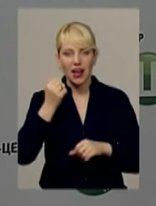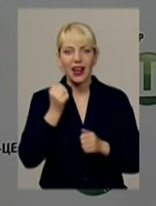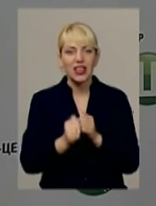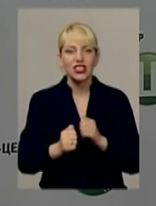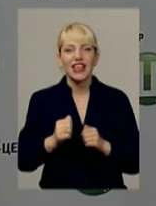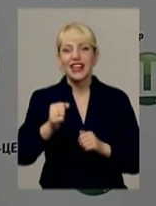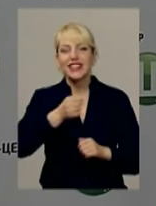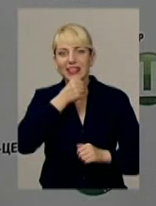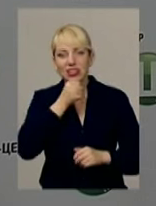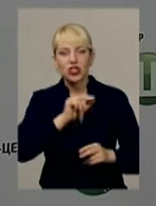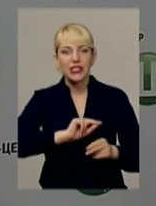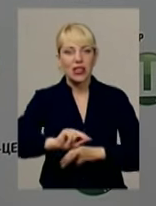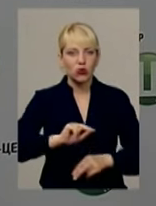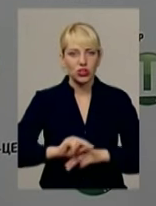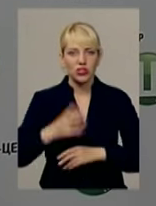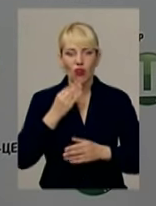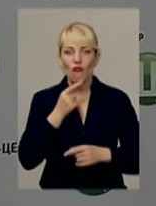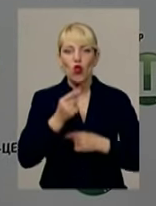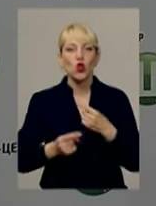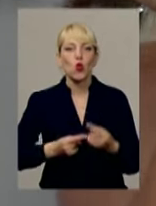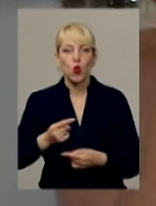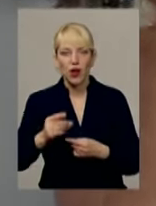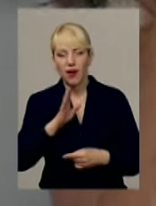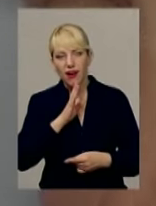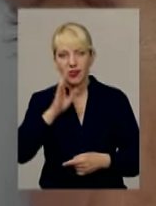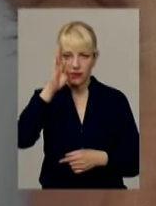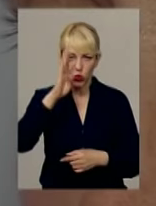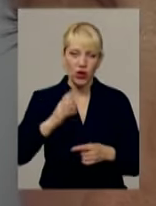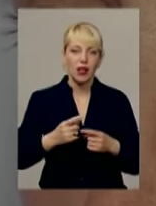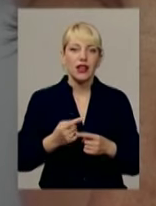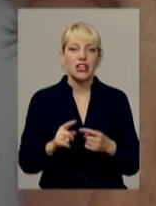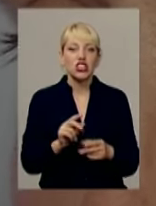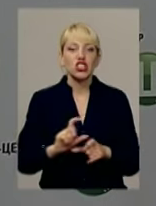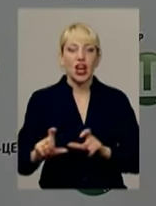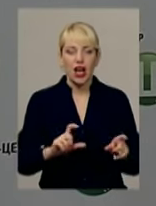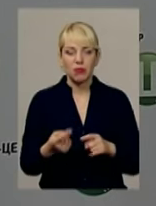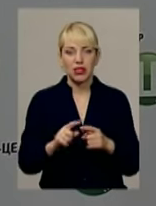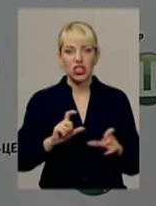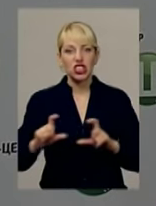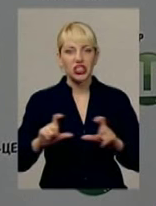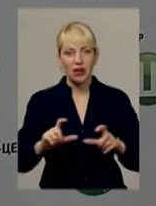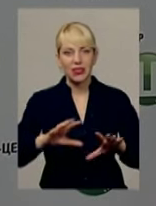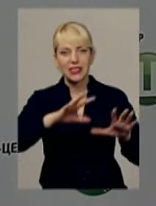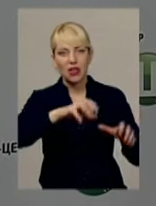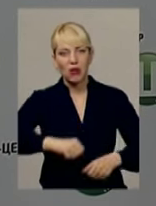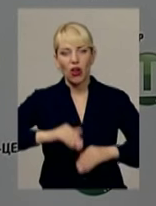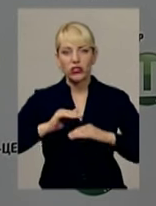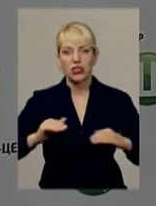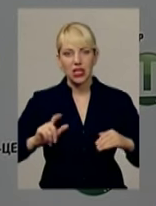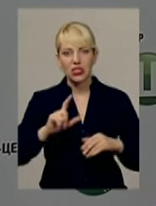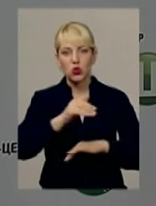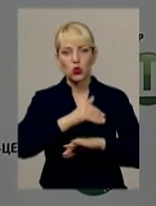свого внука чи внучку іграти в шахмати, зараз це дуже популярно. Шахмати забирають дітей з вулиці, дають